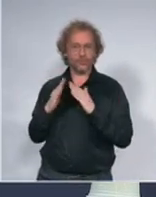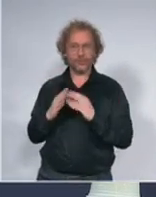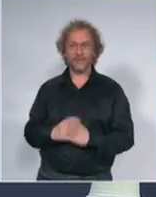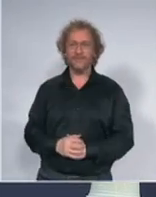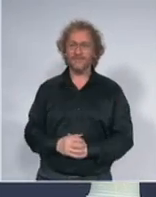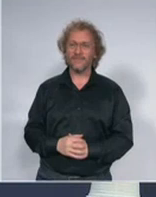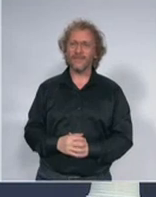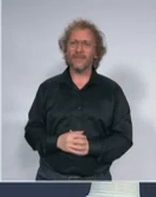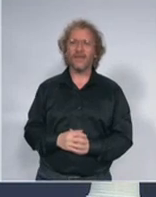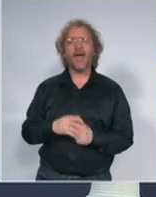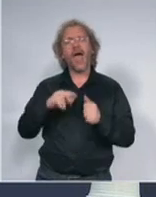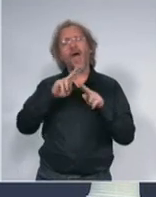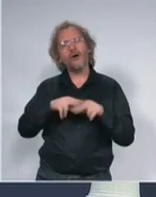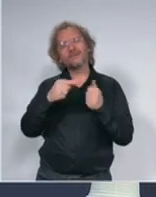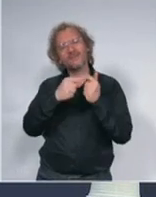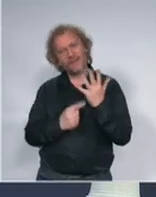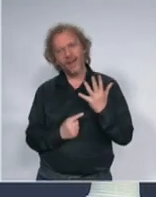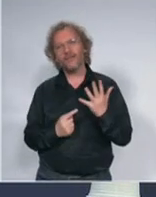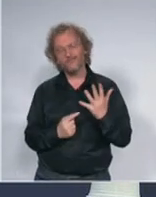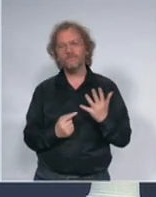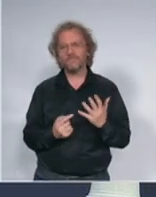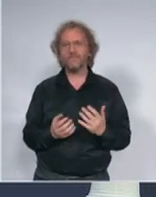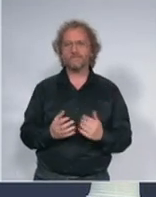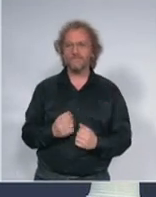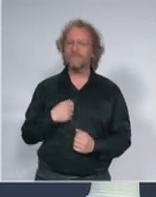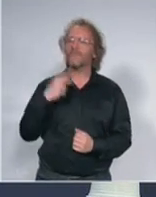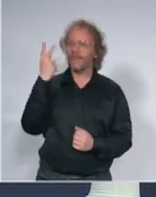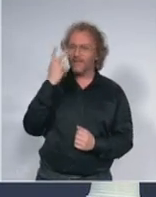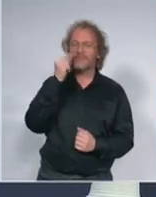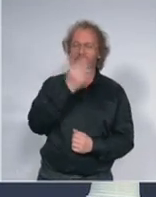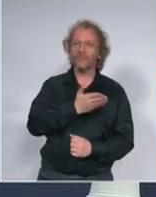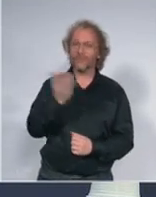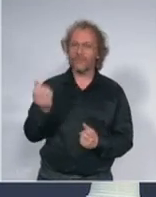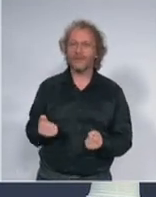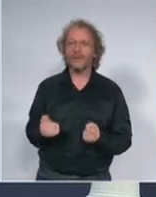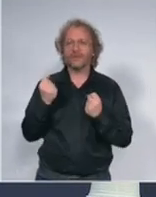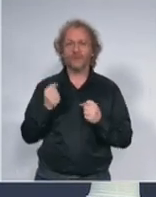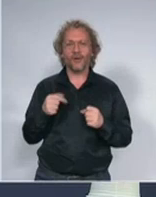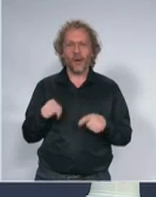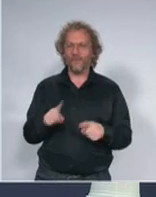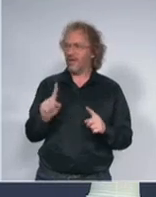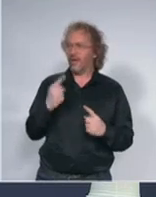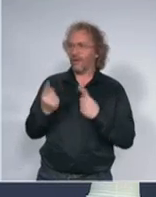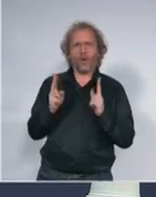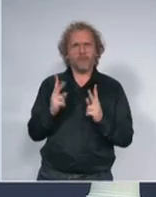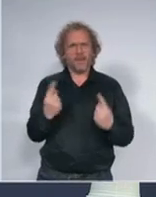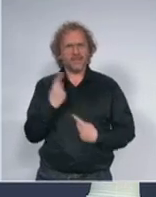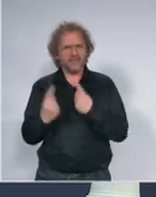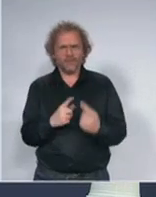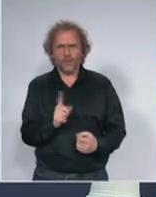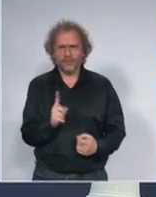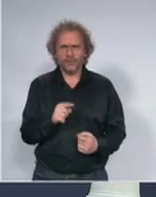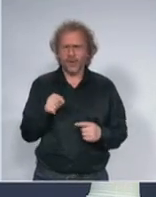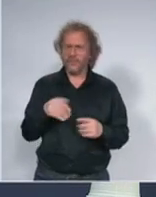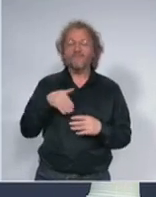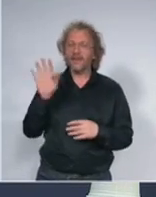ja razumem da je ljudima teško i da su ovo nenormalni uslovi života ali ovo jeste vanredno stanje ali